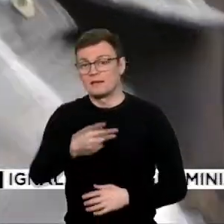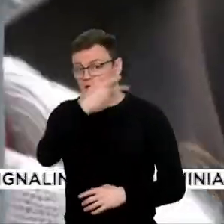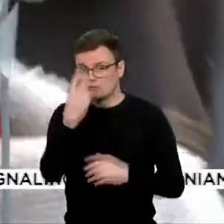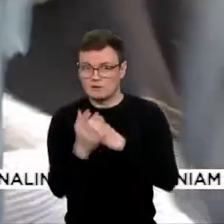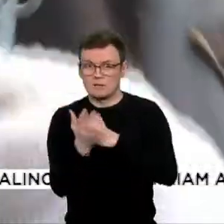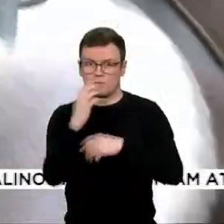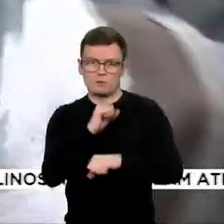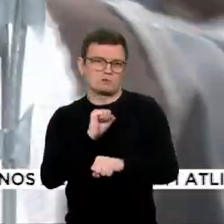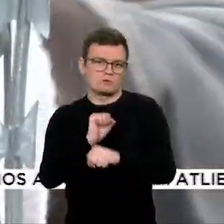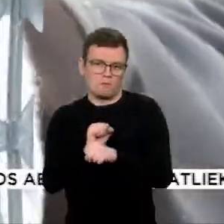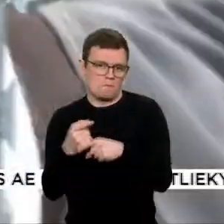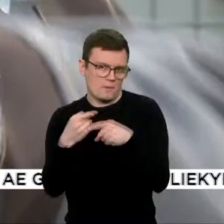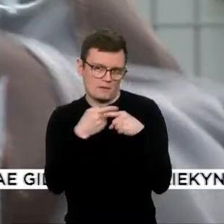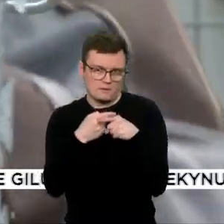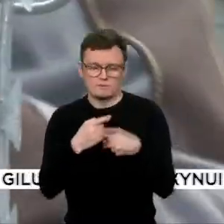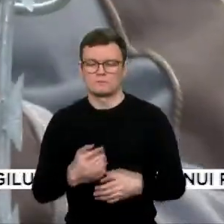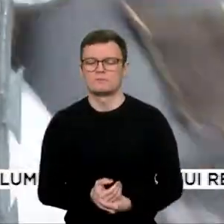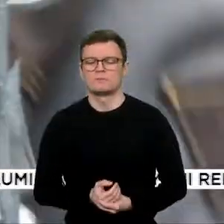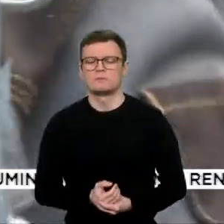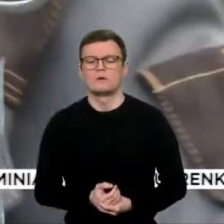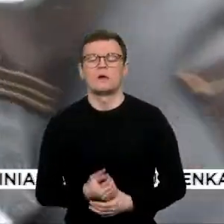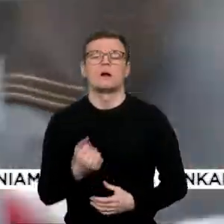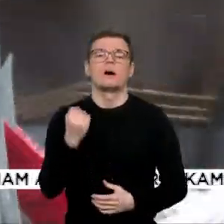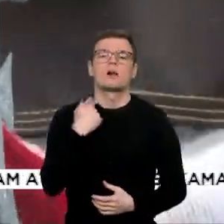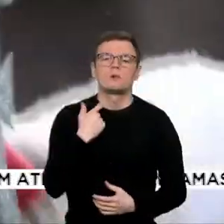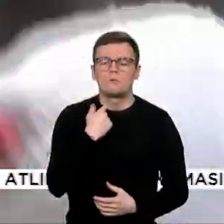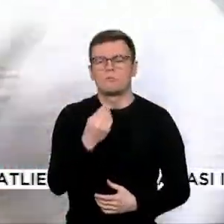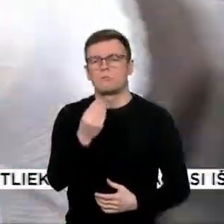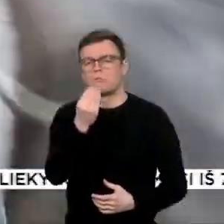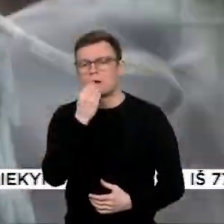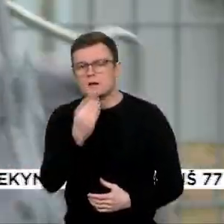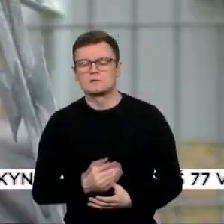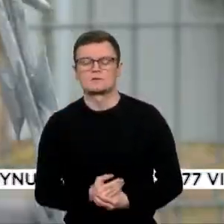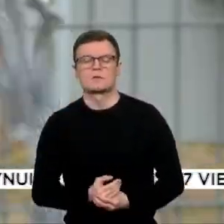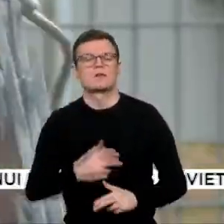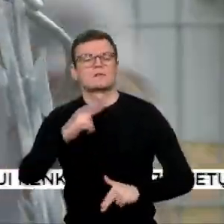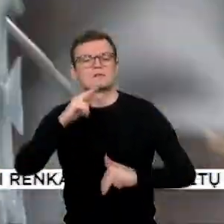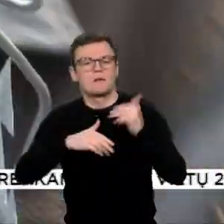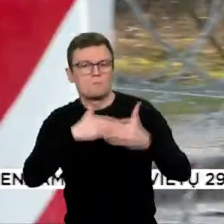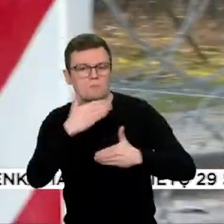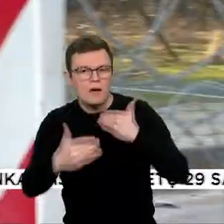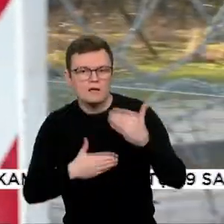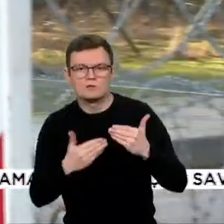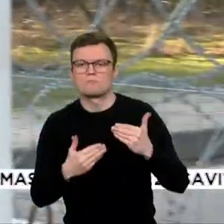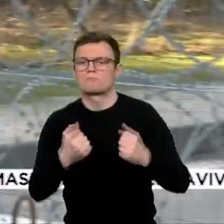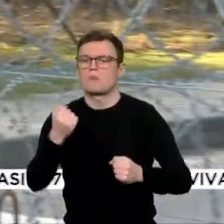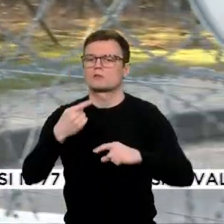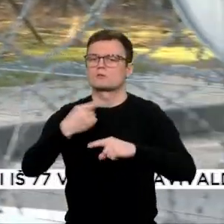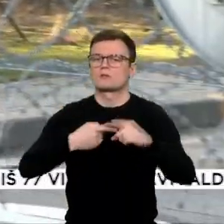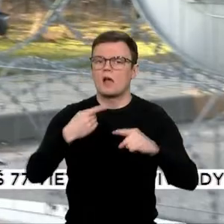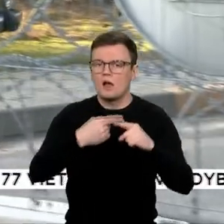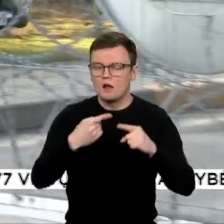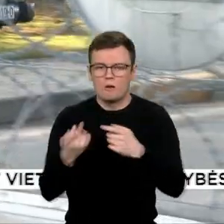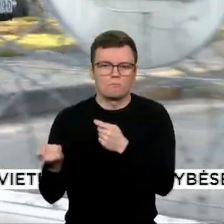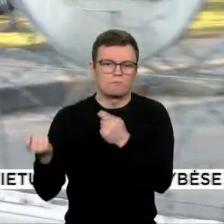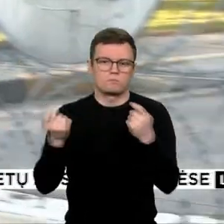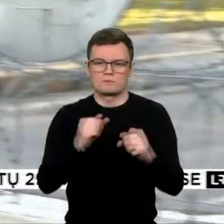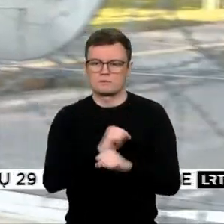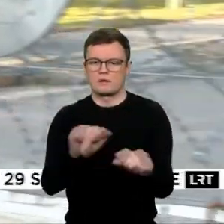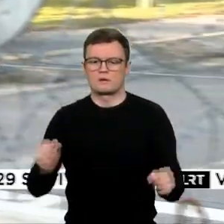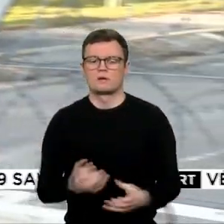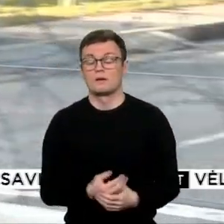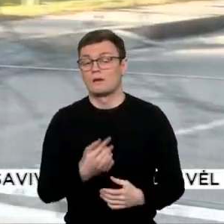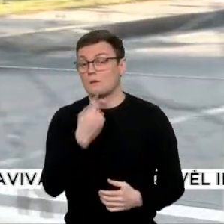įvežti maisto alkoholio drabužių būtinės technikos, automobilių dalių ir statybinės įrangos. Pernai visas eksportas į